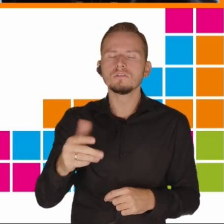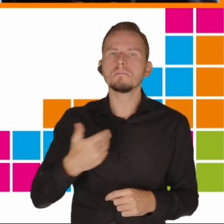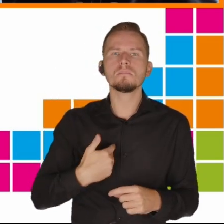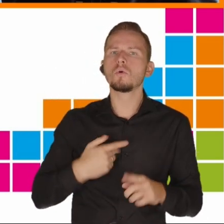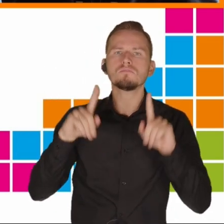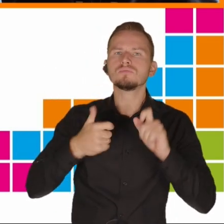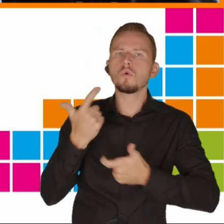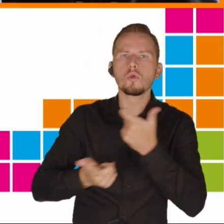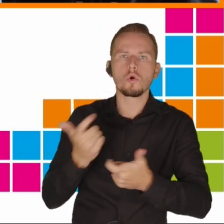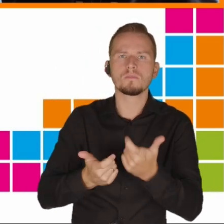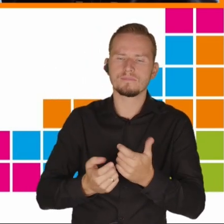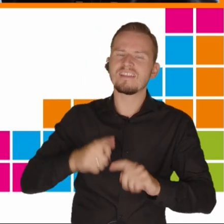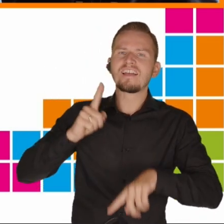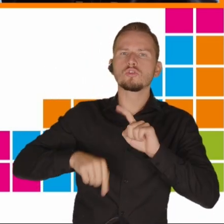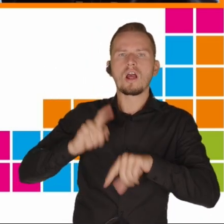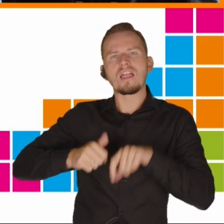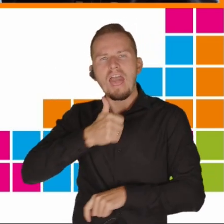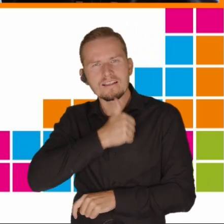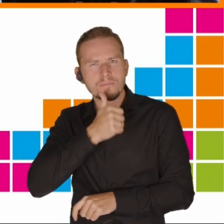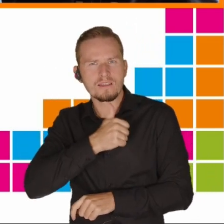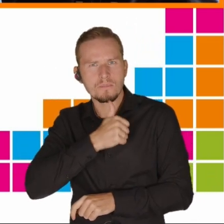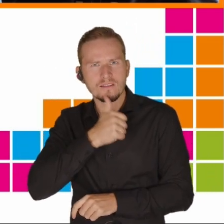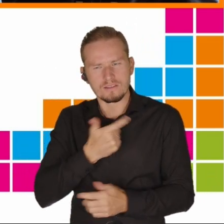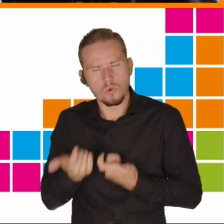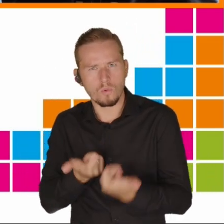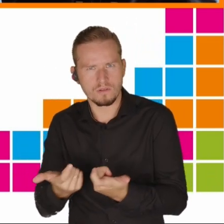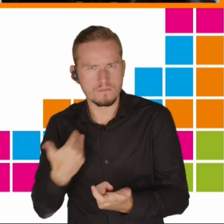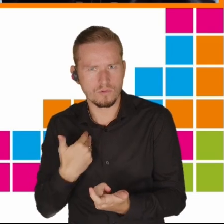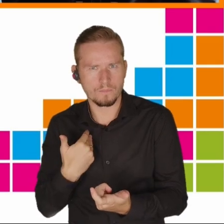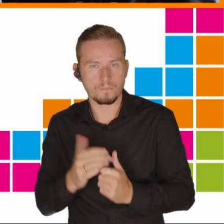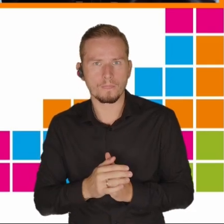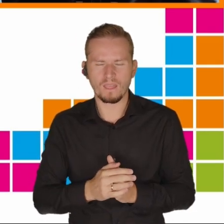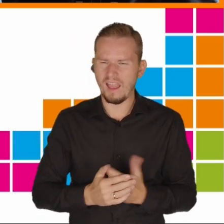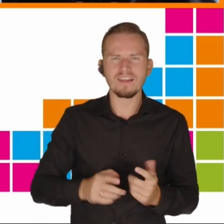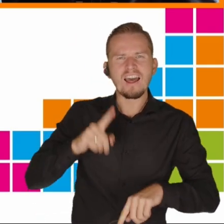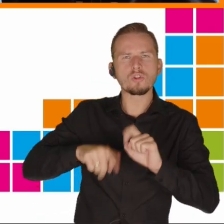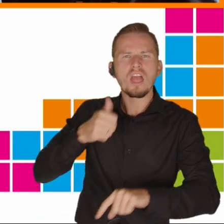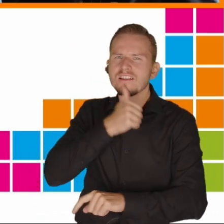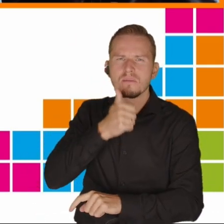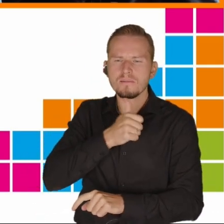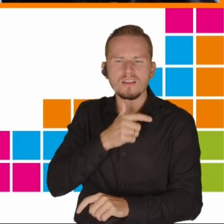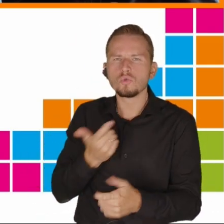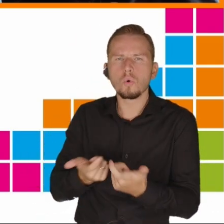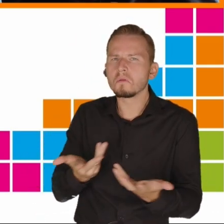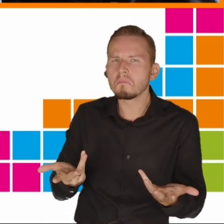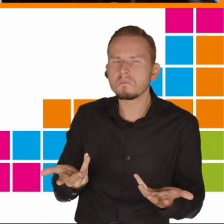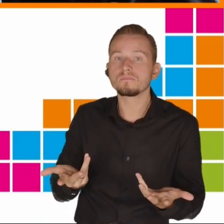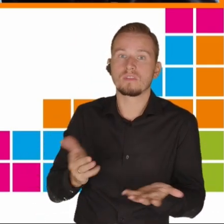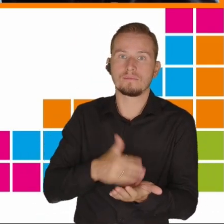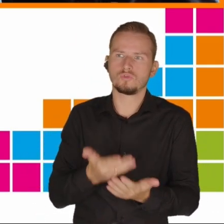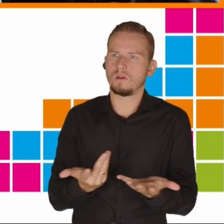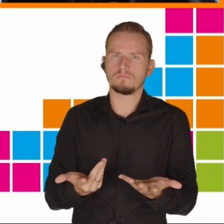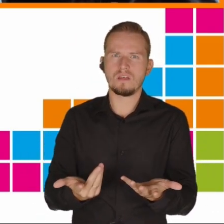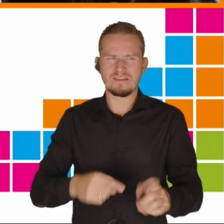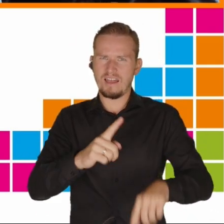naturalne eksperymenty. Polegają one na tym, kiedy bierzemy coś, co się naturalnie dzieje